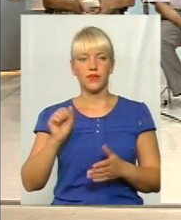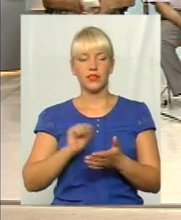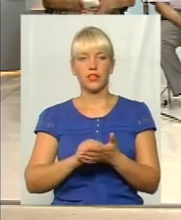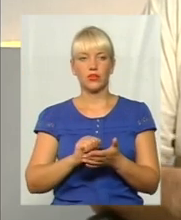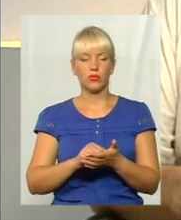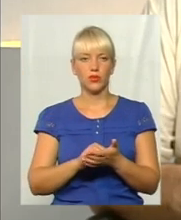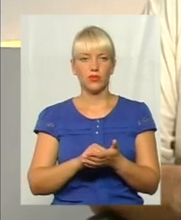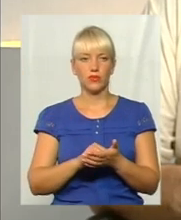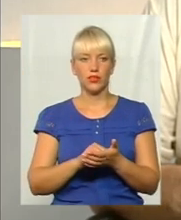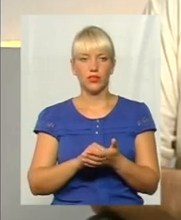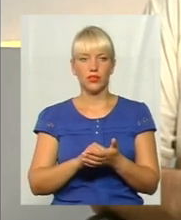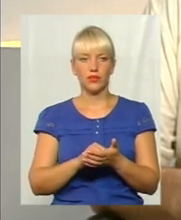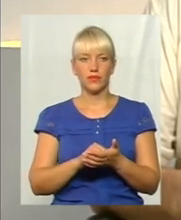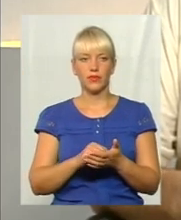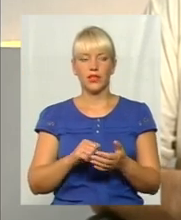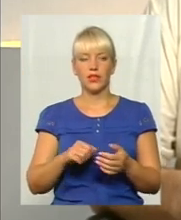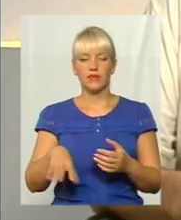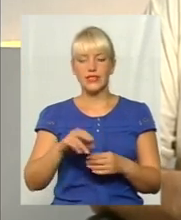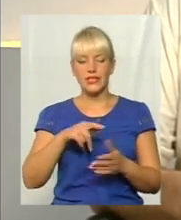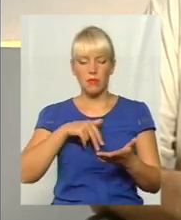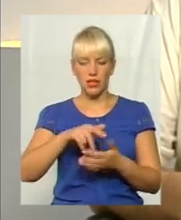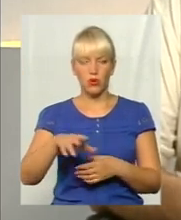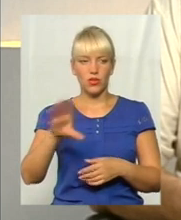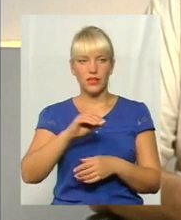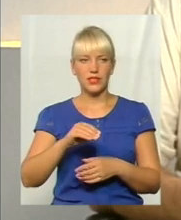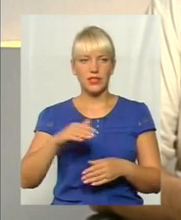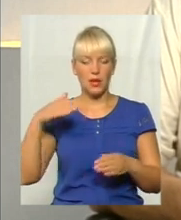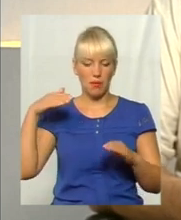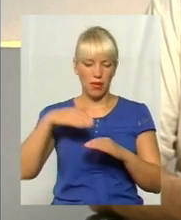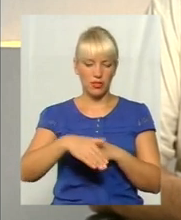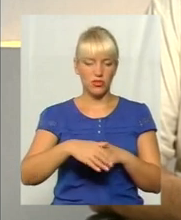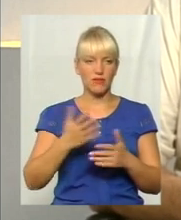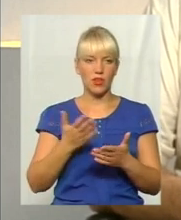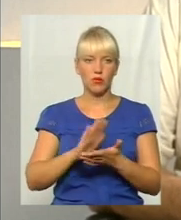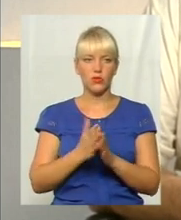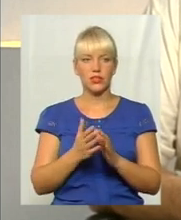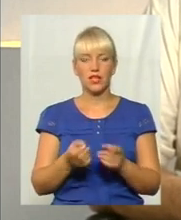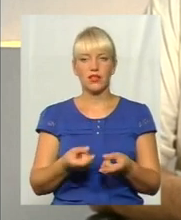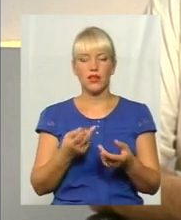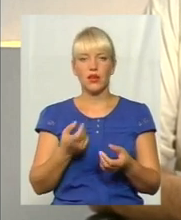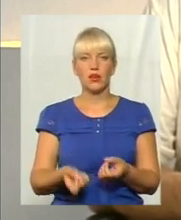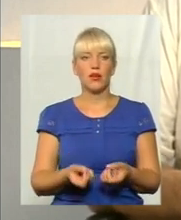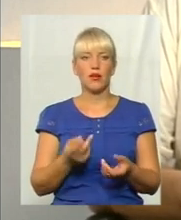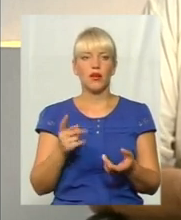всі переходи, всі пандуси в якомусь стані. І от реально виходить так, вулиця Проскурська, центральна